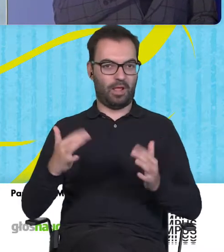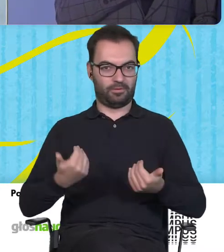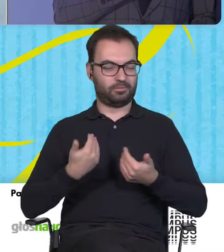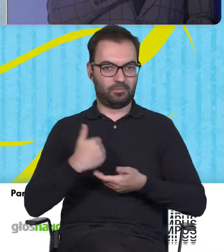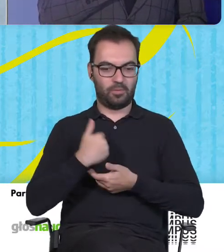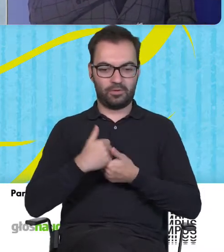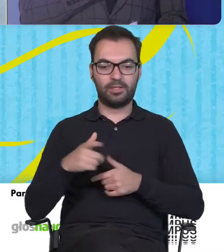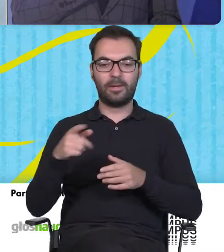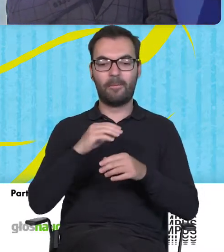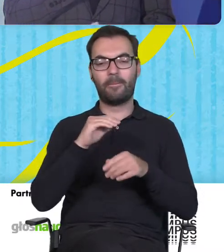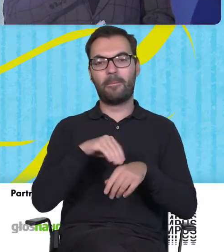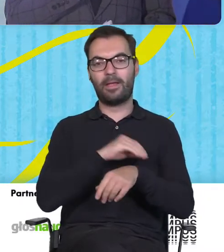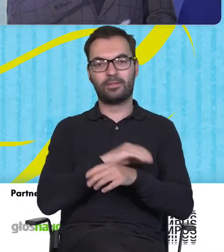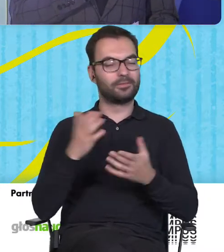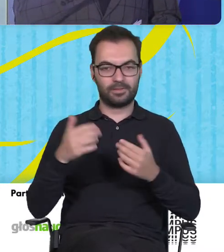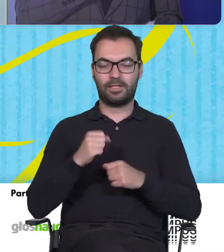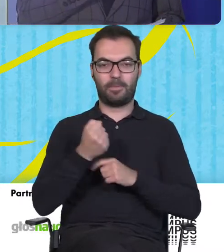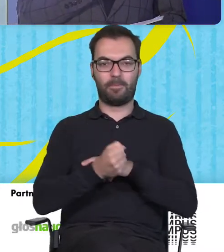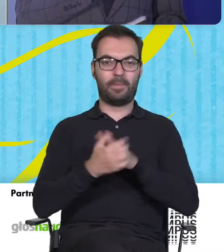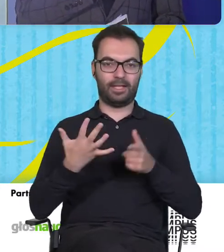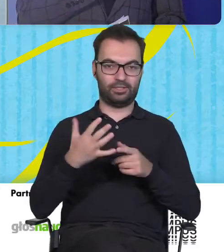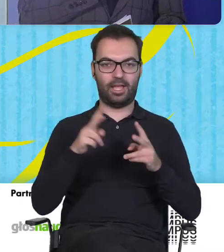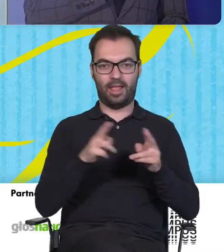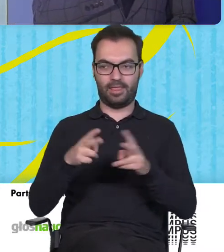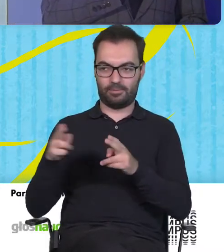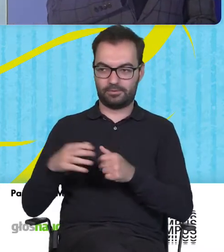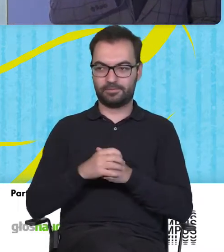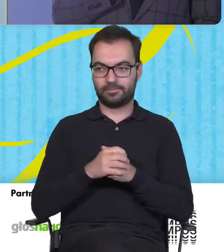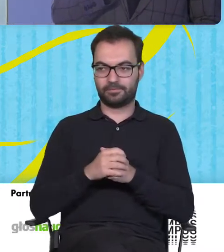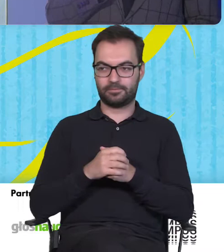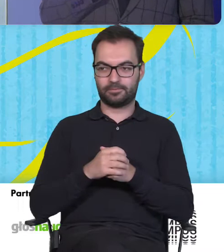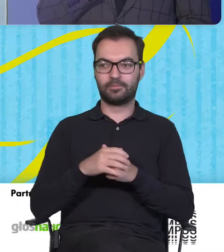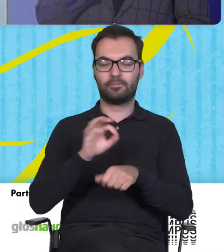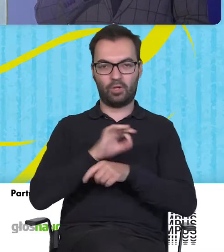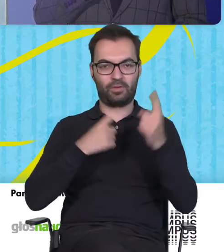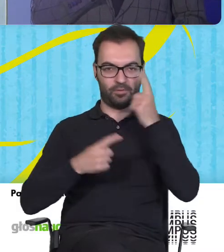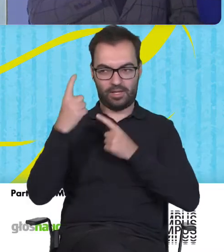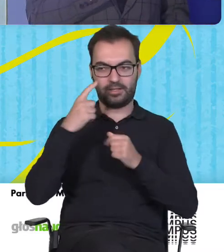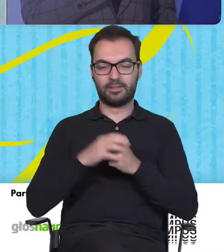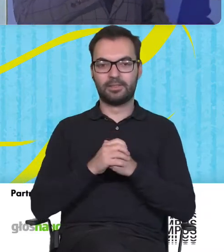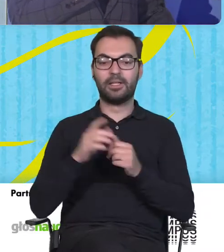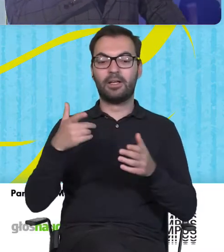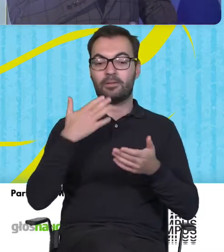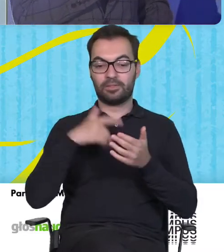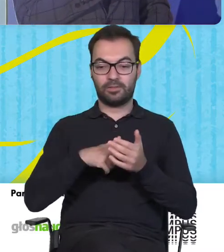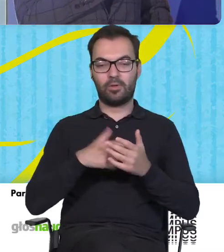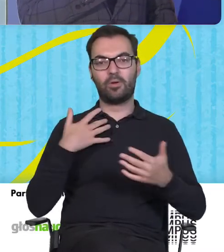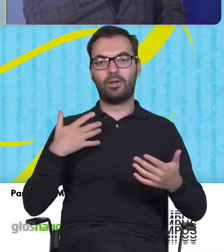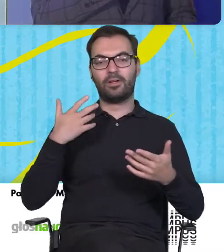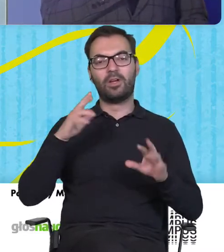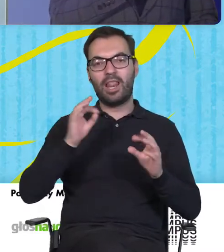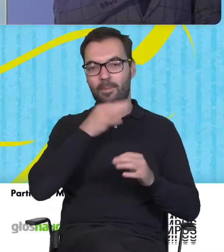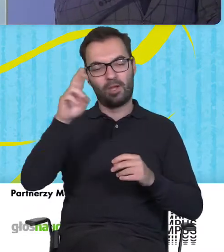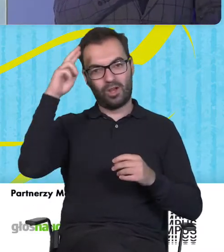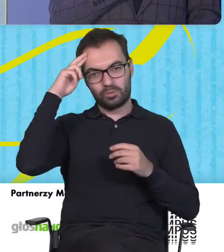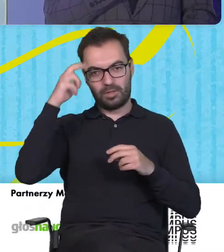Metodę Design Thinking składa się z pięciu etapów. Pierwszym z nich jest empatyzacja, która ma na celu przybliżenie się do problemu,